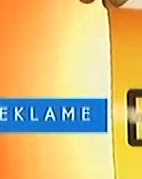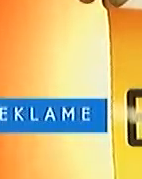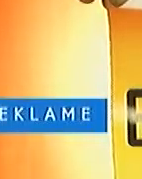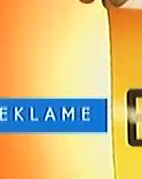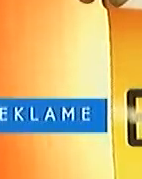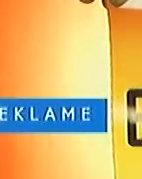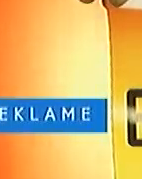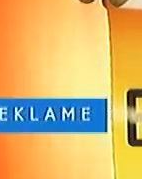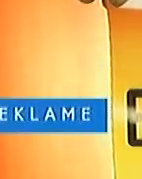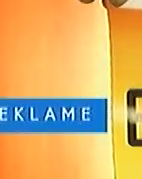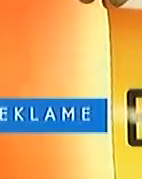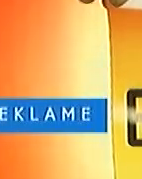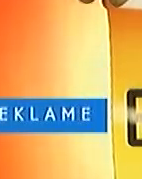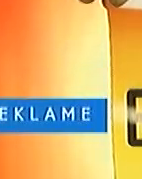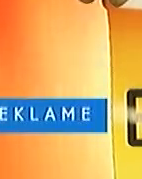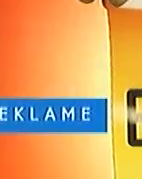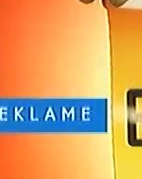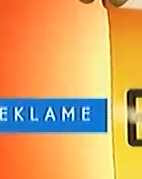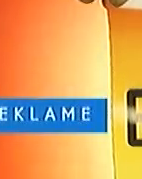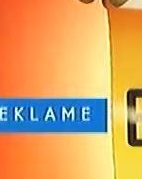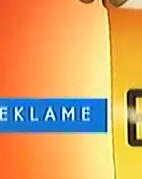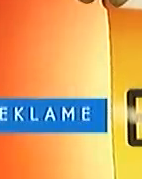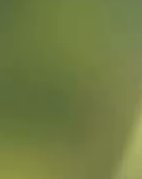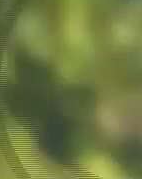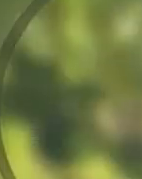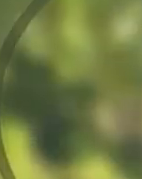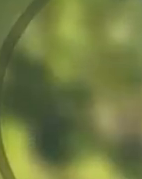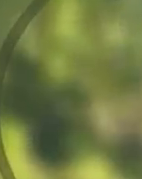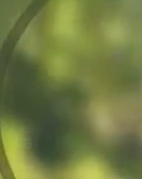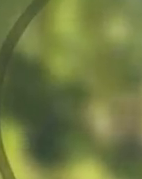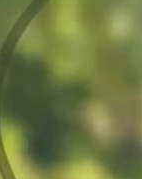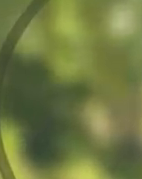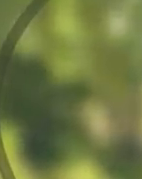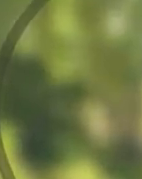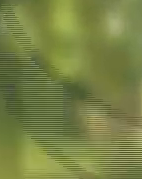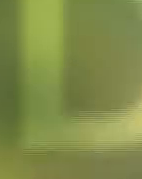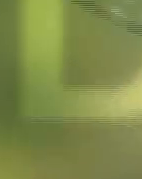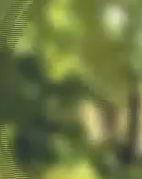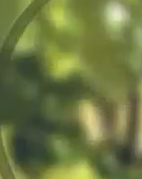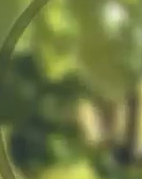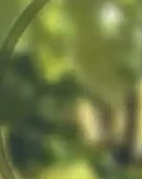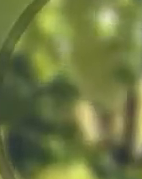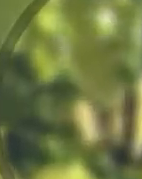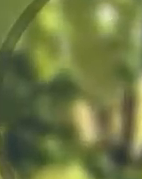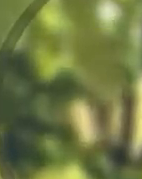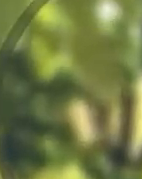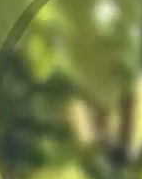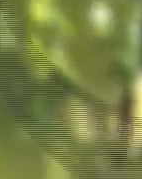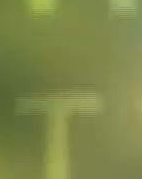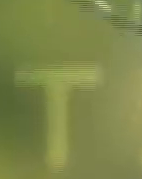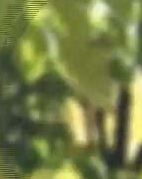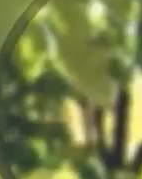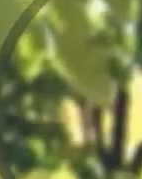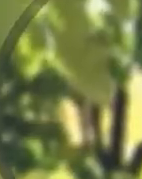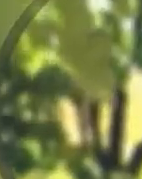Kokta. Od sada i sa ukusom limete. Znate li da više od 80% informacija primamo putem vida? Vid je